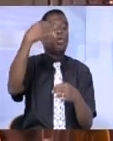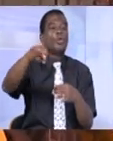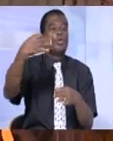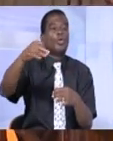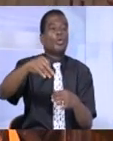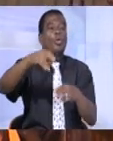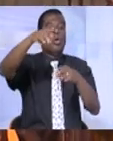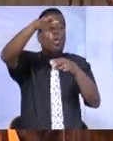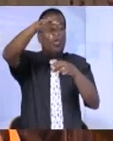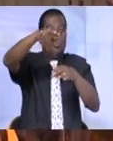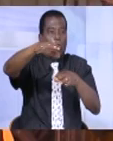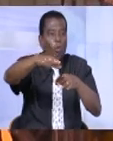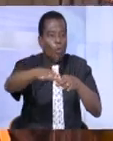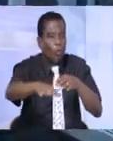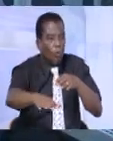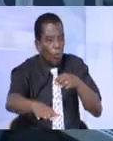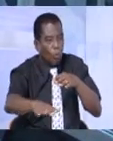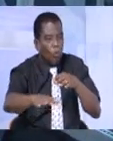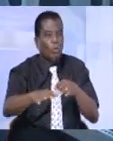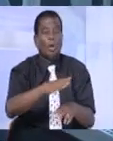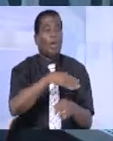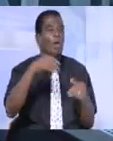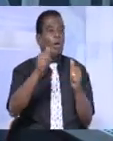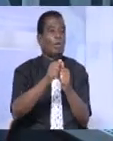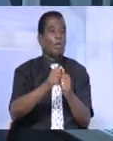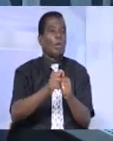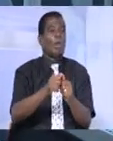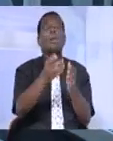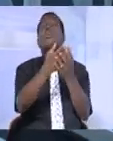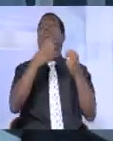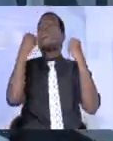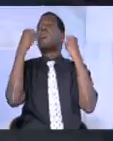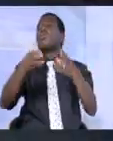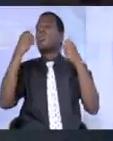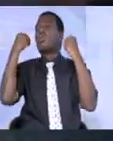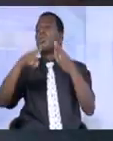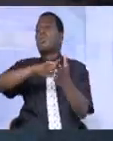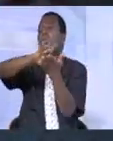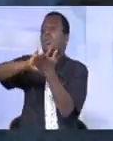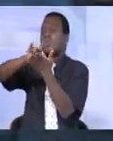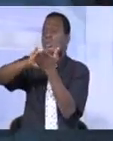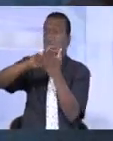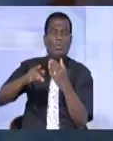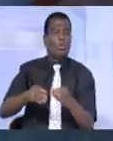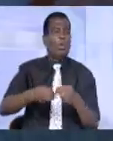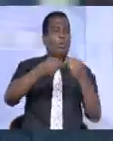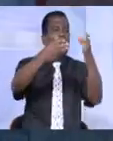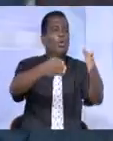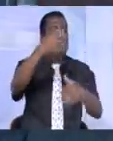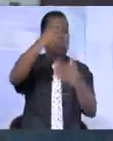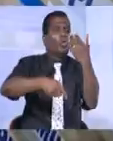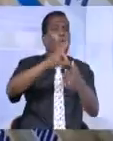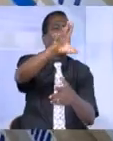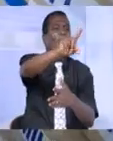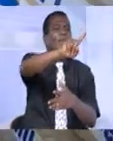France se pose sur la piste d'atterrissage. À son bord, un important lot de médicaments de chirurgie d'une valeur de 150 millions de